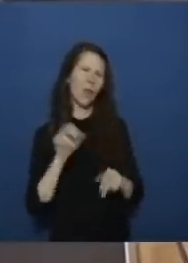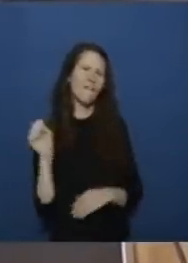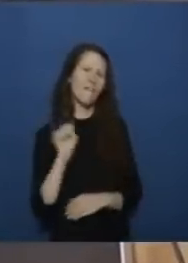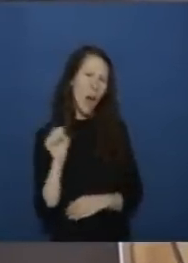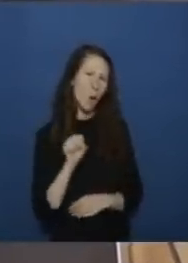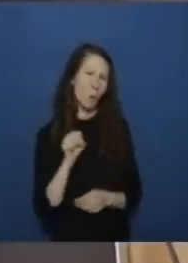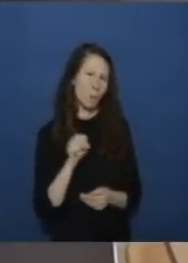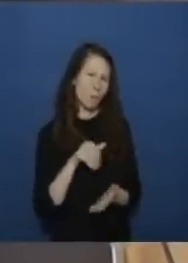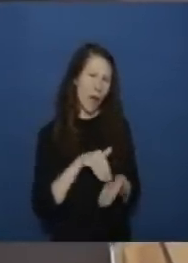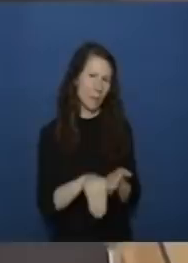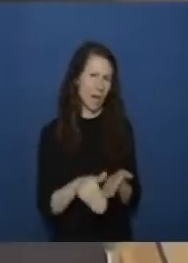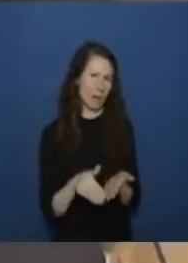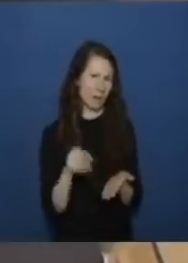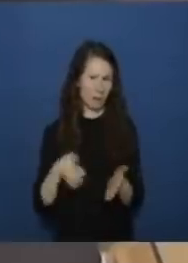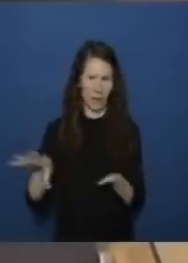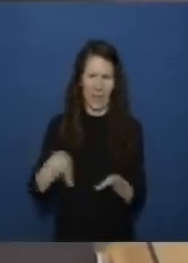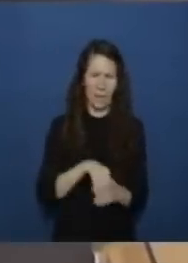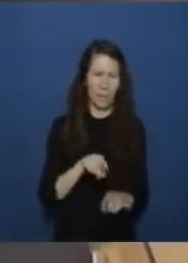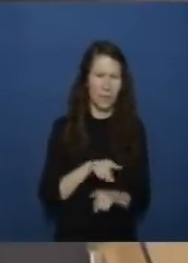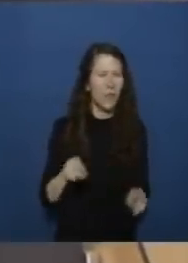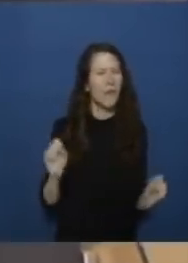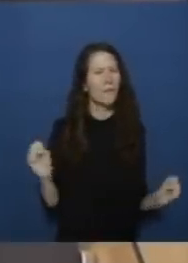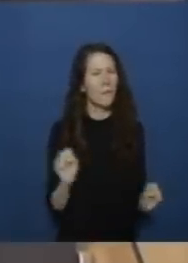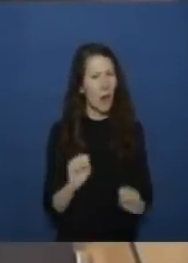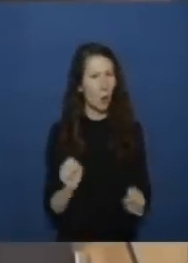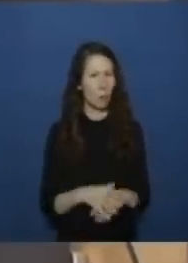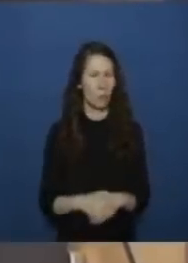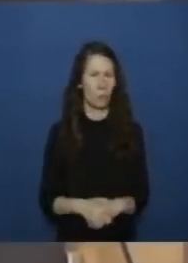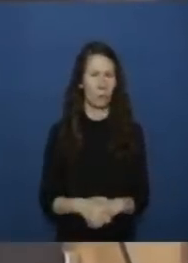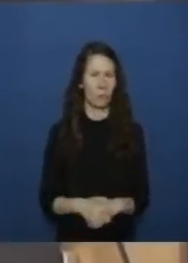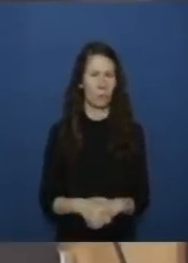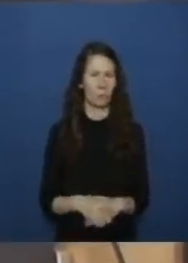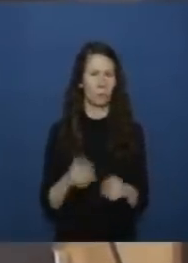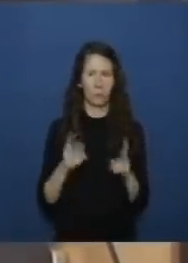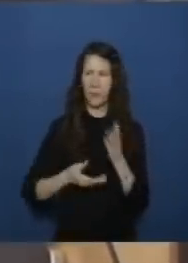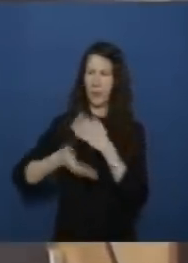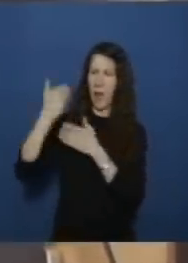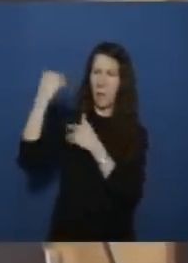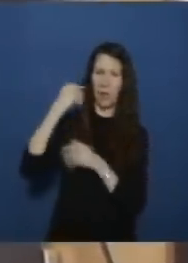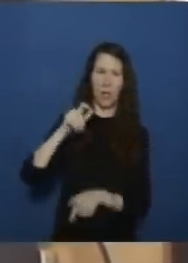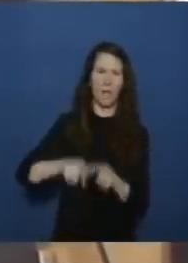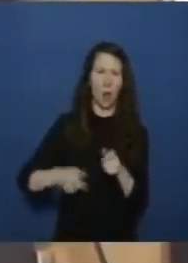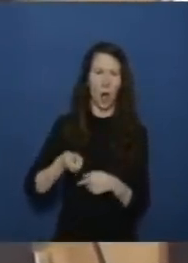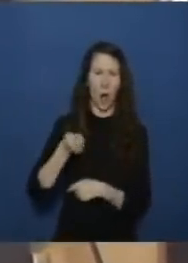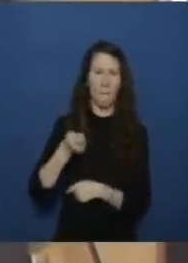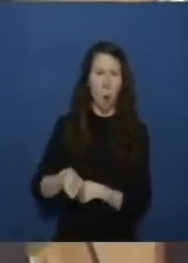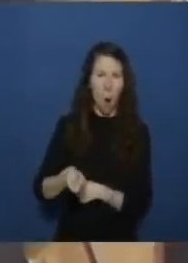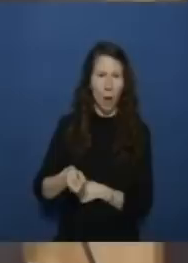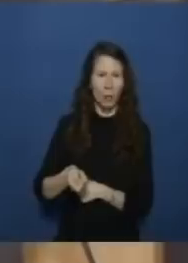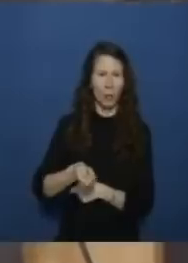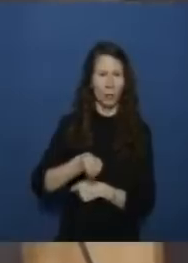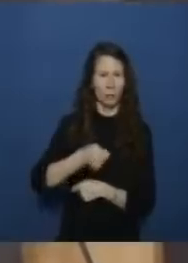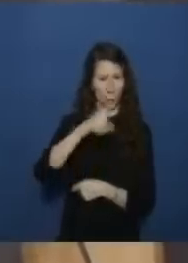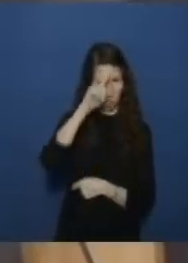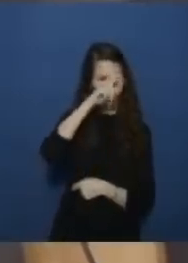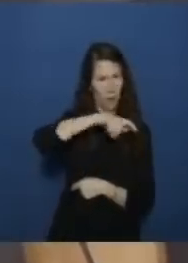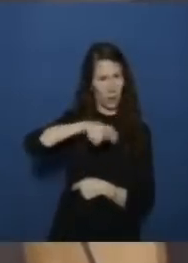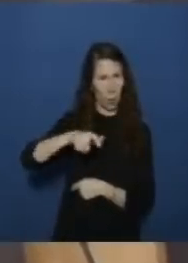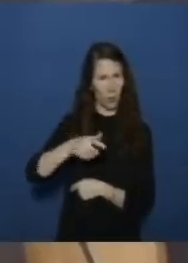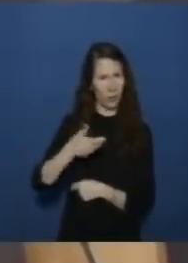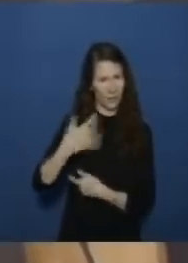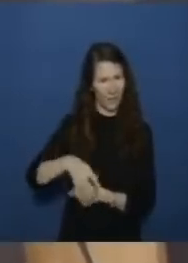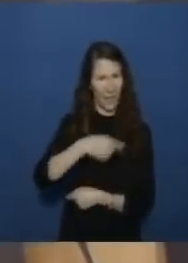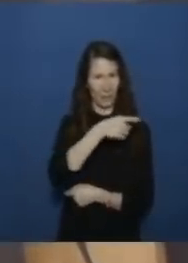nicht sozusagen die rechts nachfolge für diejenigen die damals den völkermord begangen haben und zieht sich dann auch